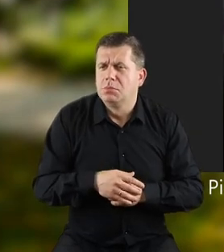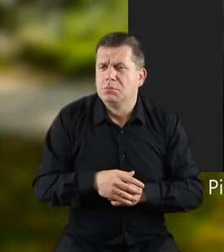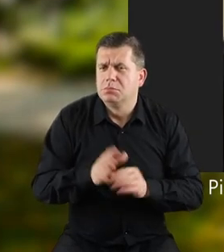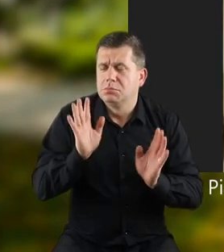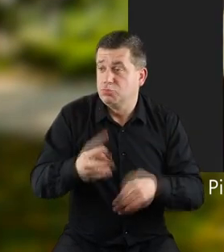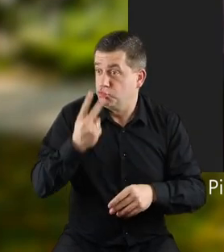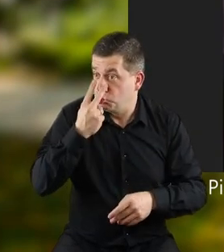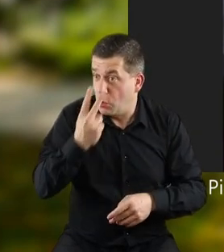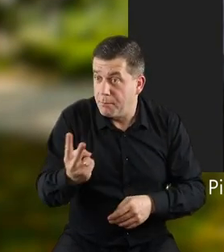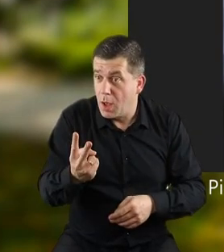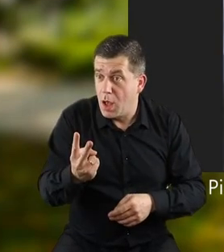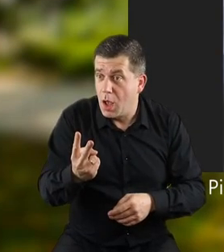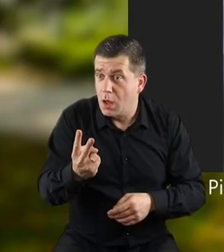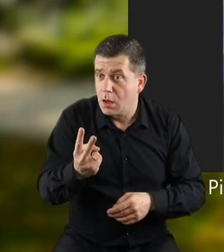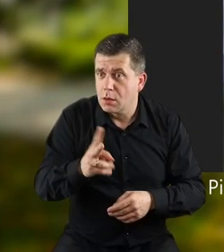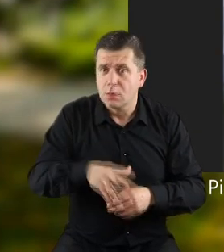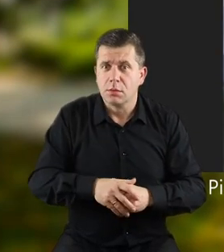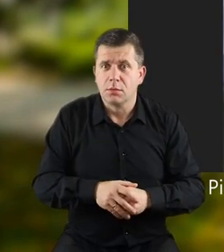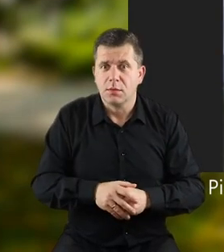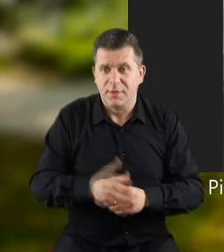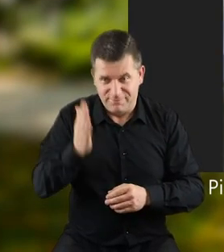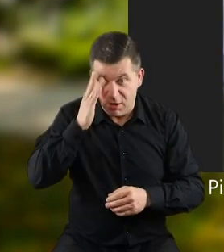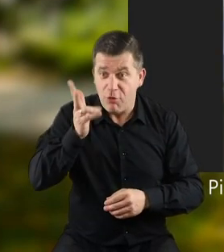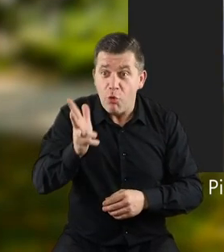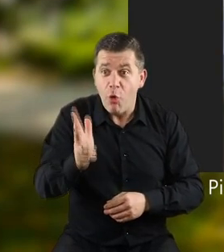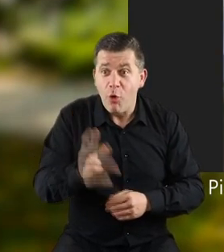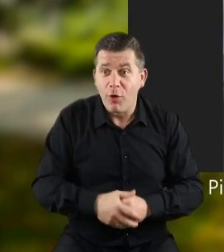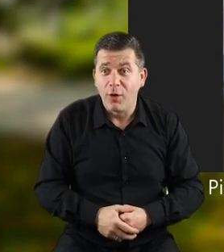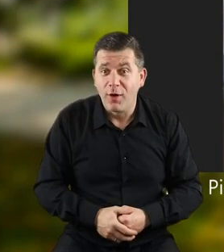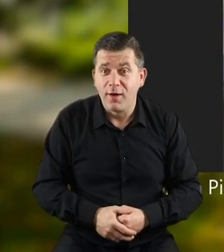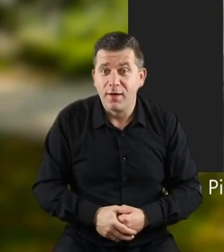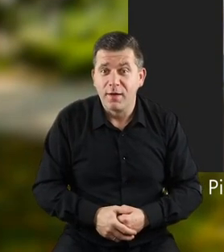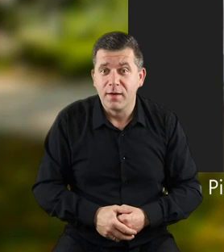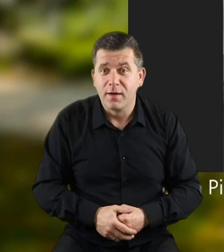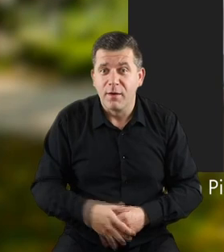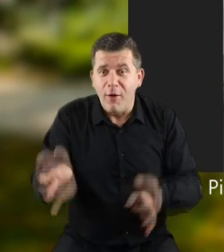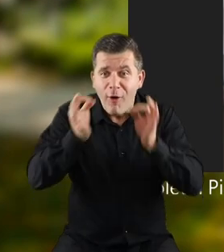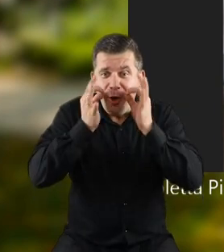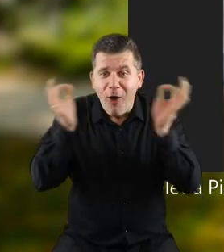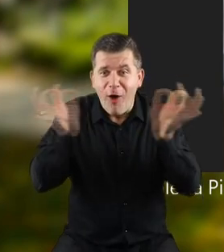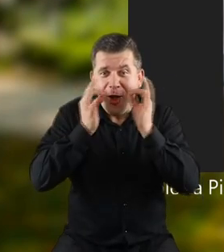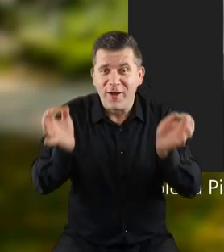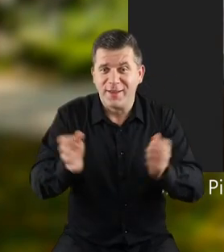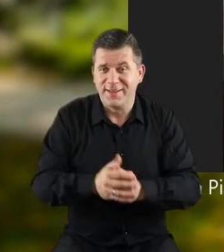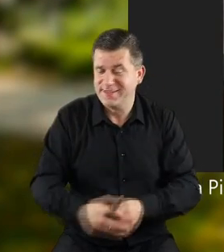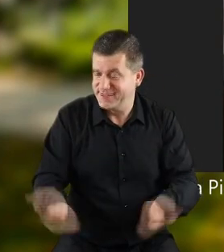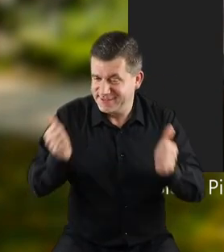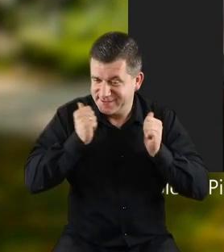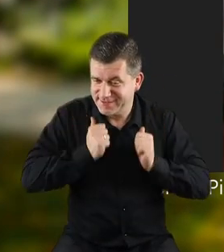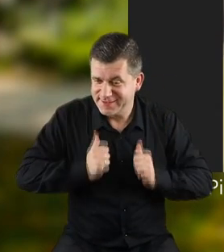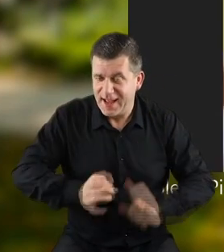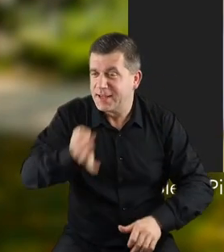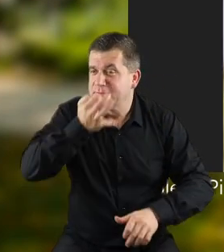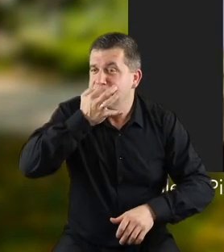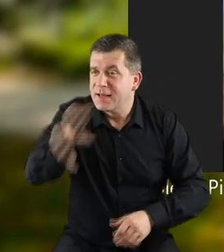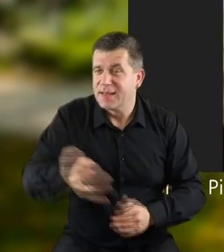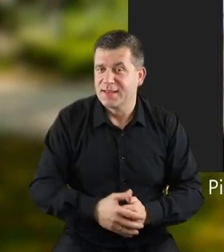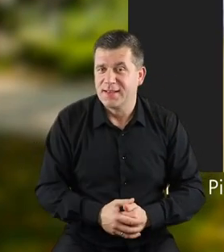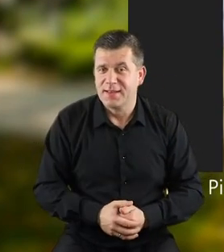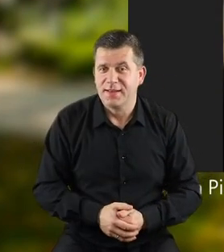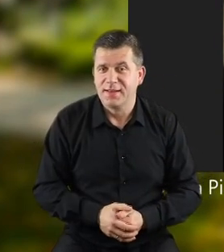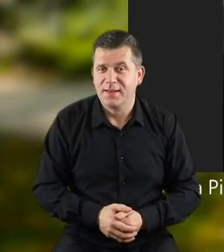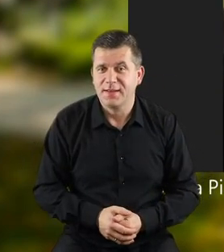Lecz zobaczył. Ciekawe, czy zgodniecie kogo? Kotka! Grzecznie spytał